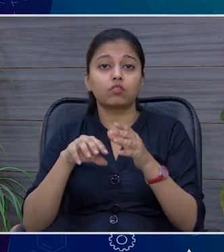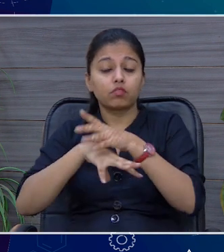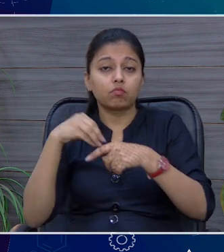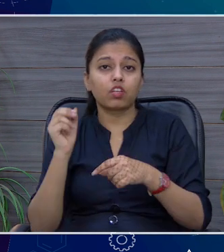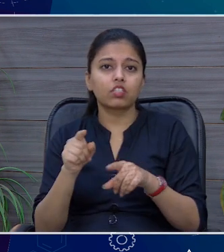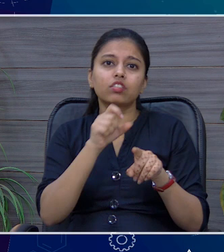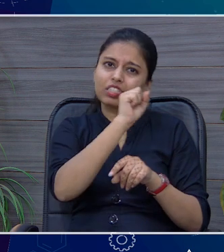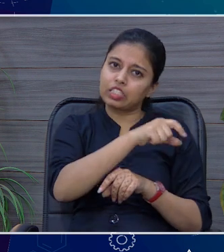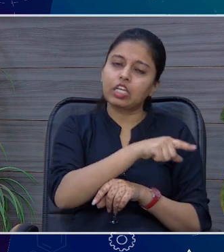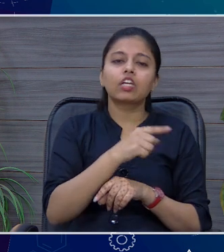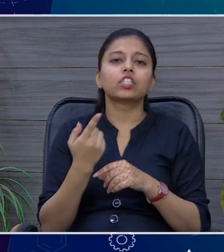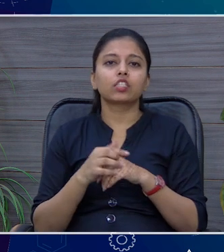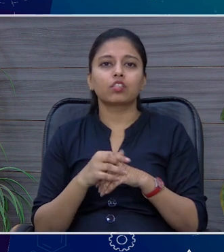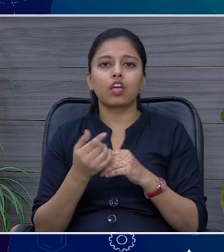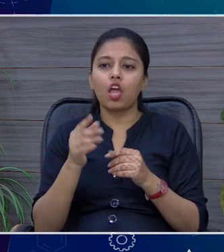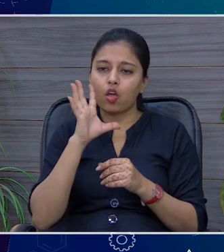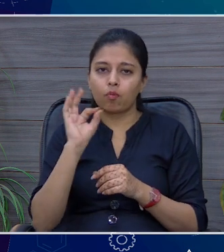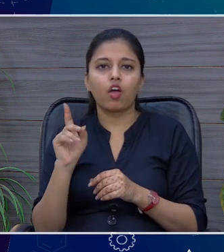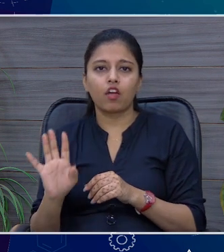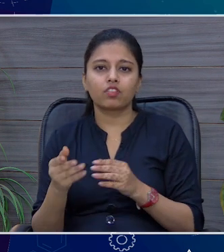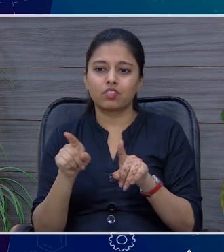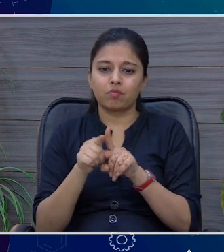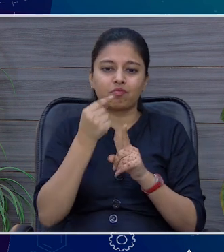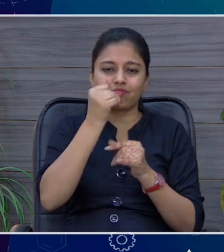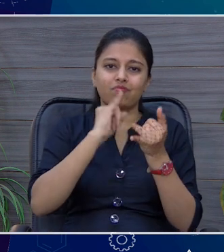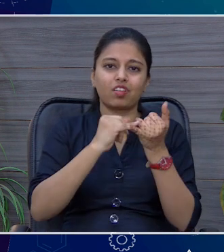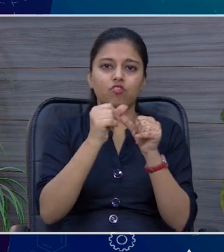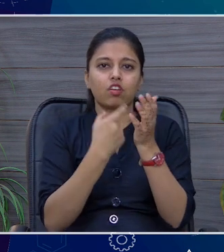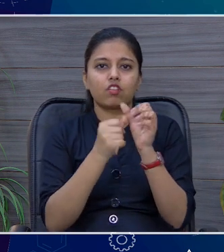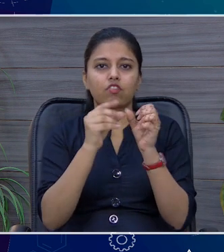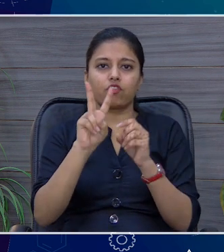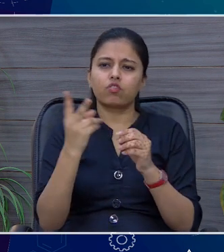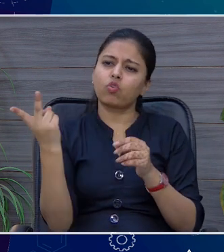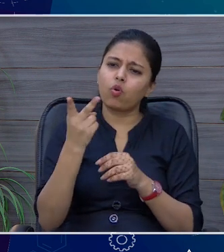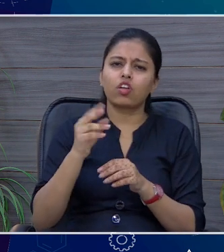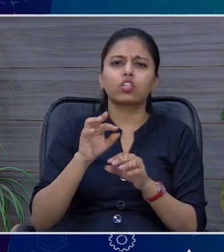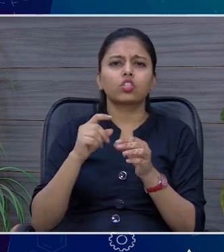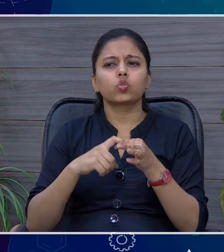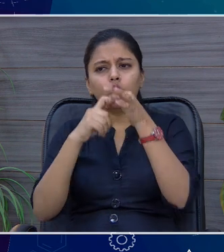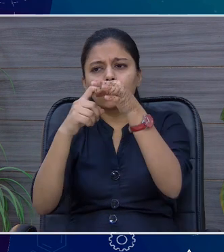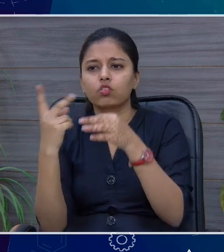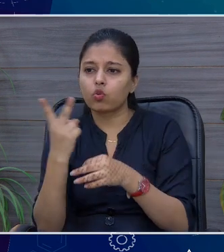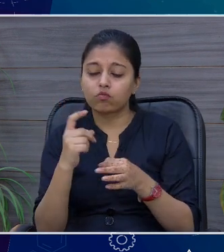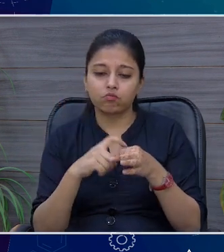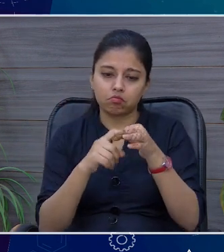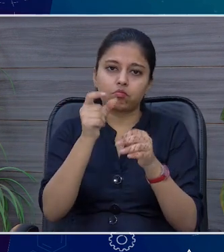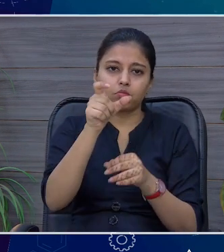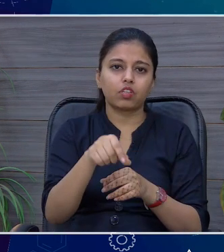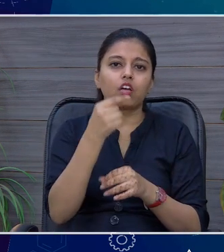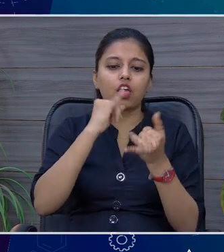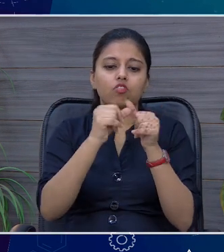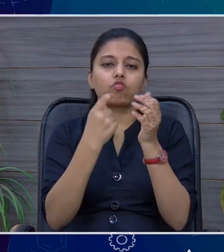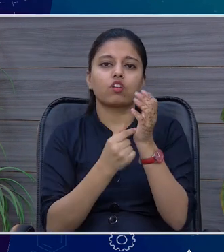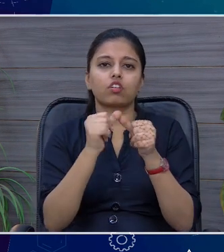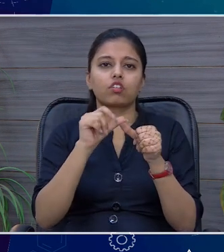यहां पर हम आगे बढ़ते हैं और मिस्टर सौरप भी हमारे साथ मौजूद है स्टूडियो में आप दूनों के लिए एक कॉमन क्वेस्टिन है शुरुआत करेंगे सौरप जी से कि